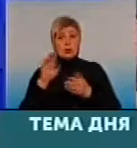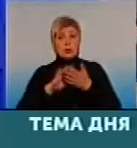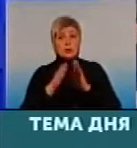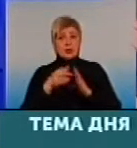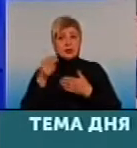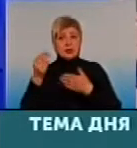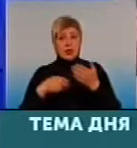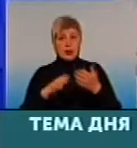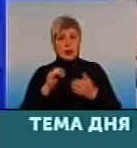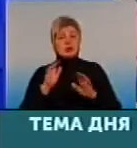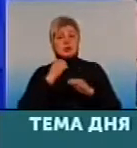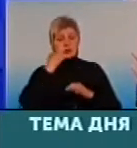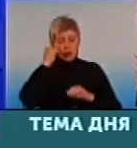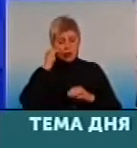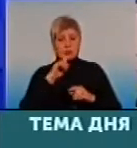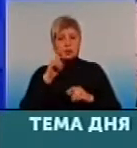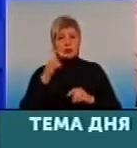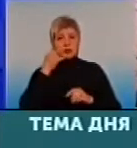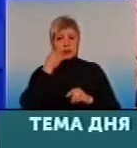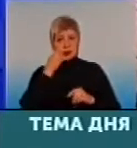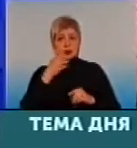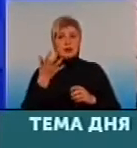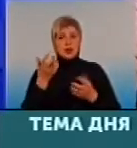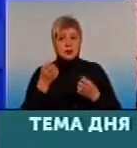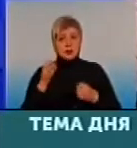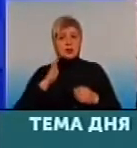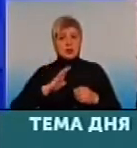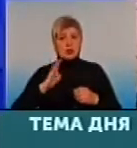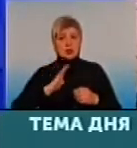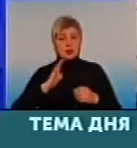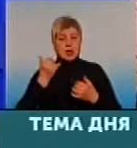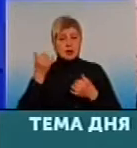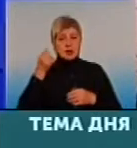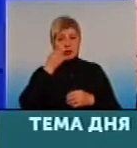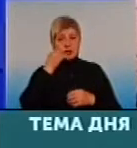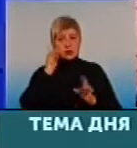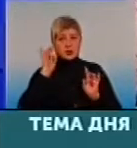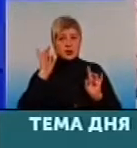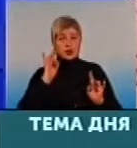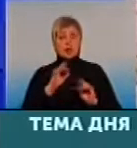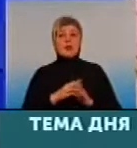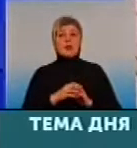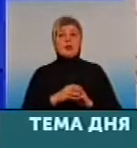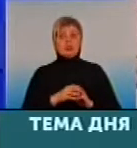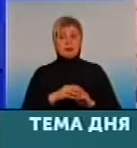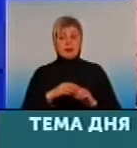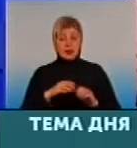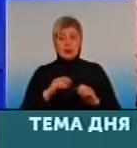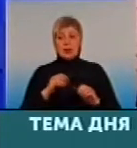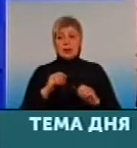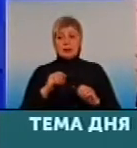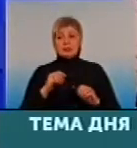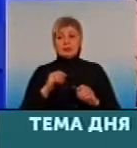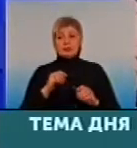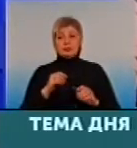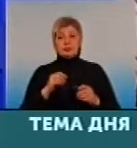Дякуємо. Дякуємо за дзвінок і чекаємо ще на ваші дзвінки. Є можливість запитати напряму про все, що стосується реформи, яка зараз